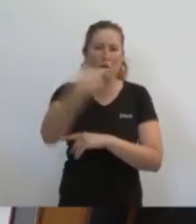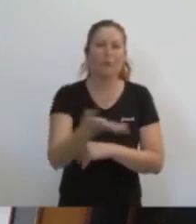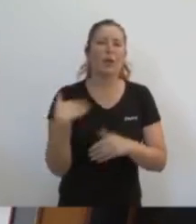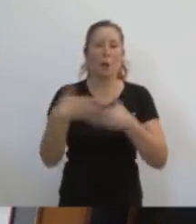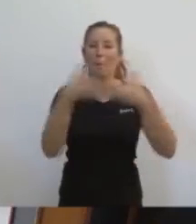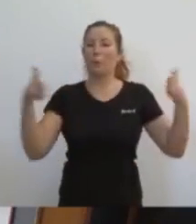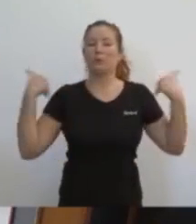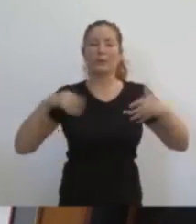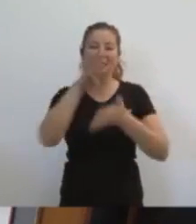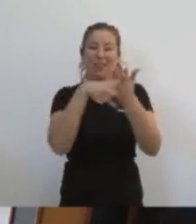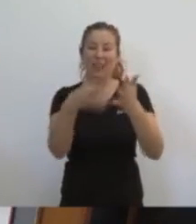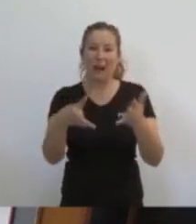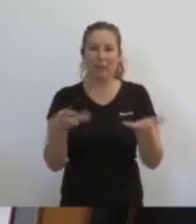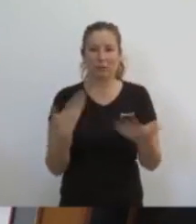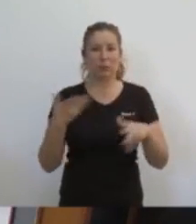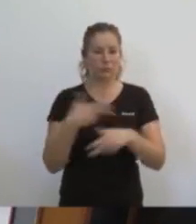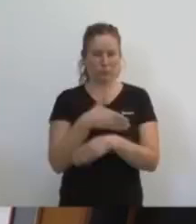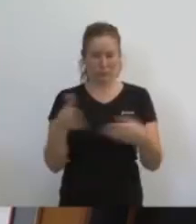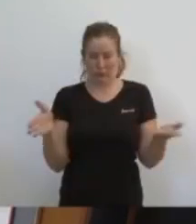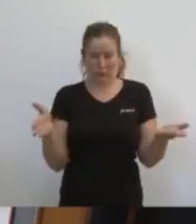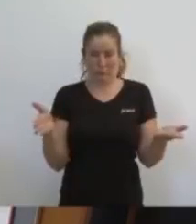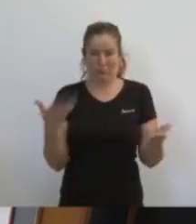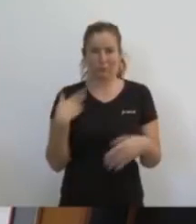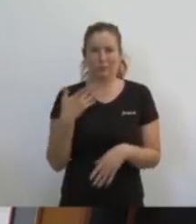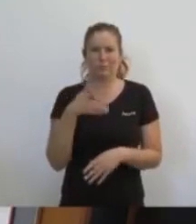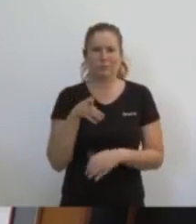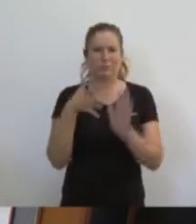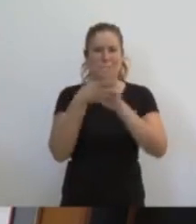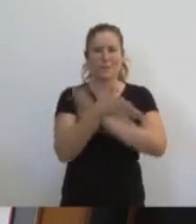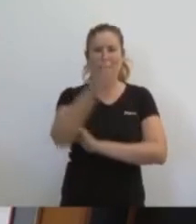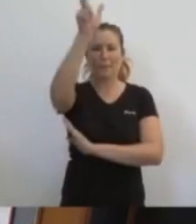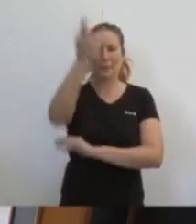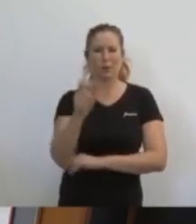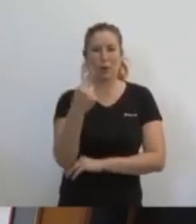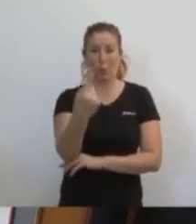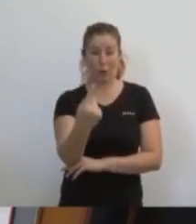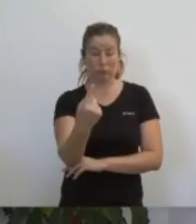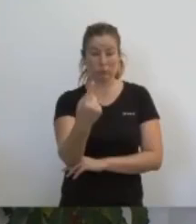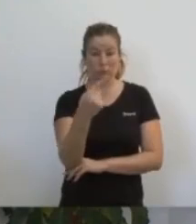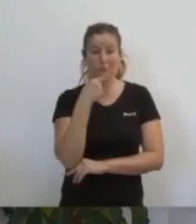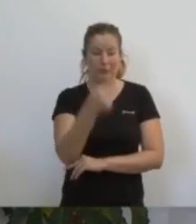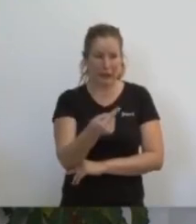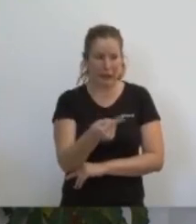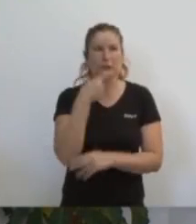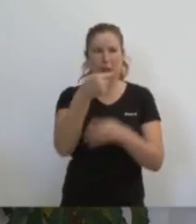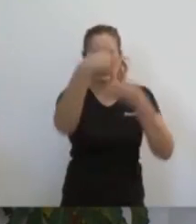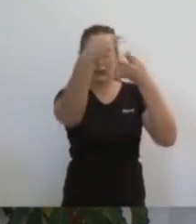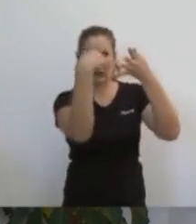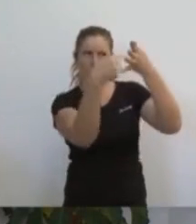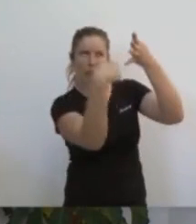etcètera, etcètera, etcètera. Una persona que diu tot això i no fa res, és molt bregada.